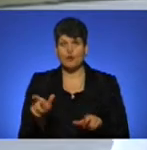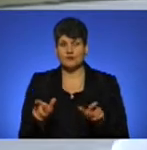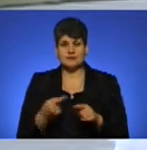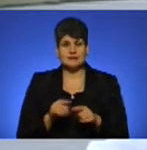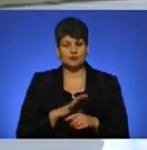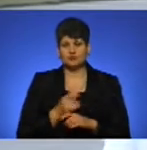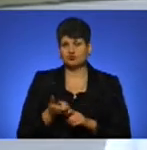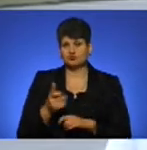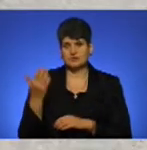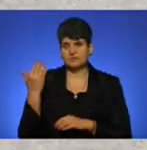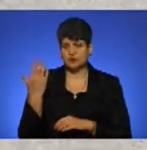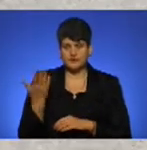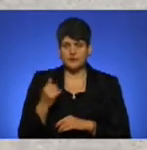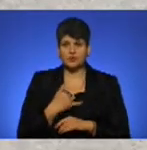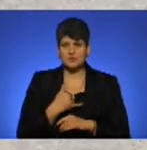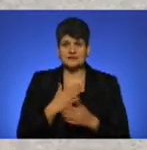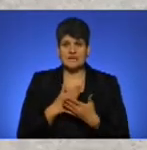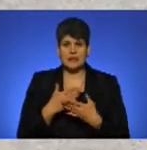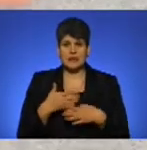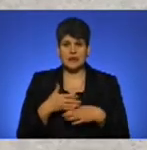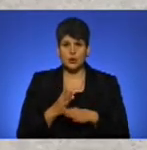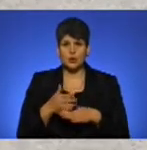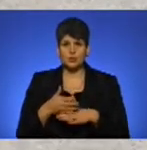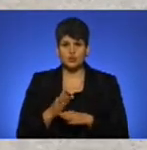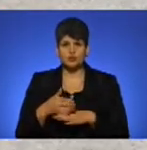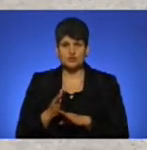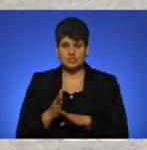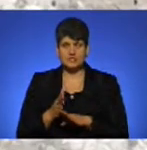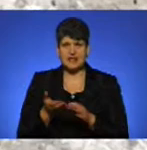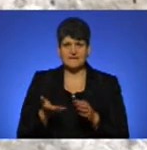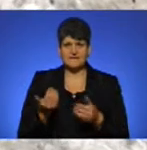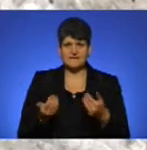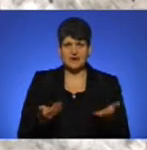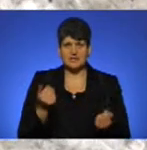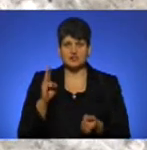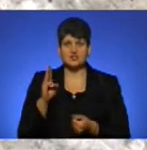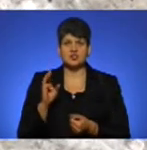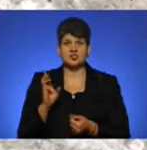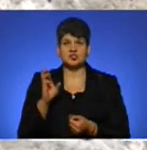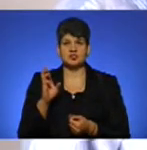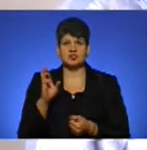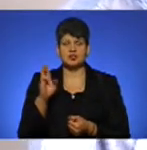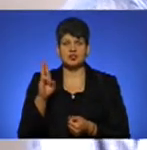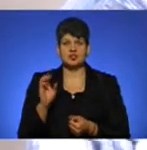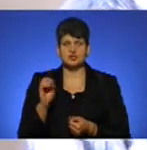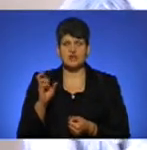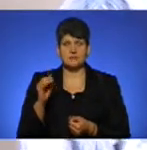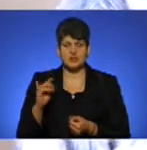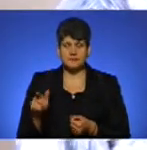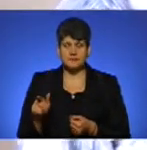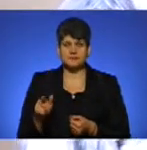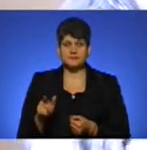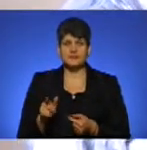було дуже давно. І в нас де лущення, де лущення і де виліт щебня. Це не допускається. Технічний стан